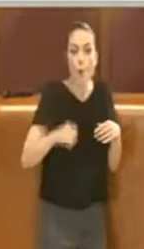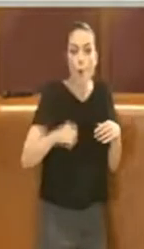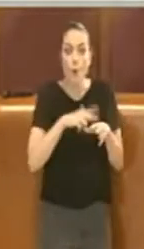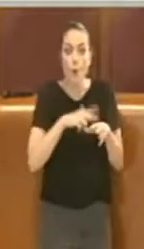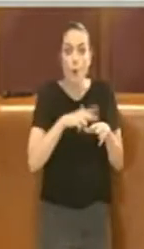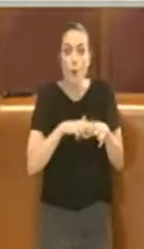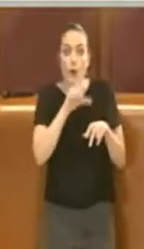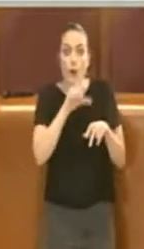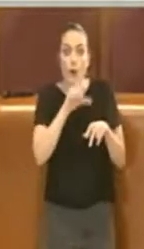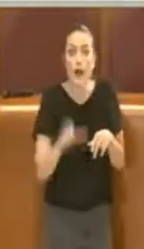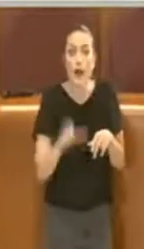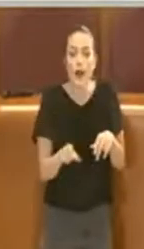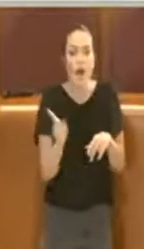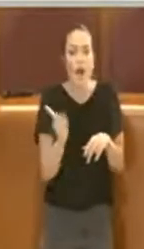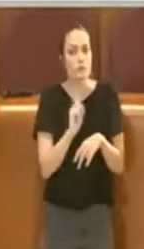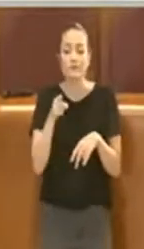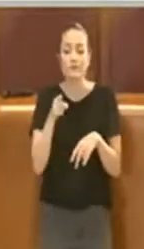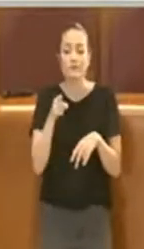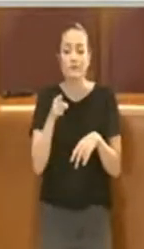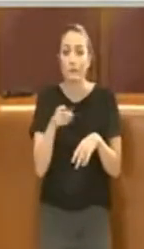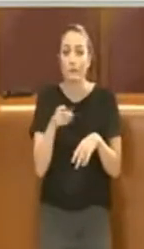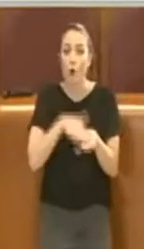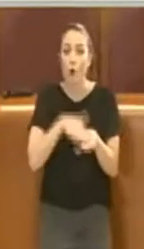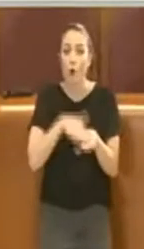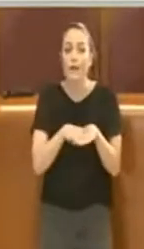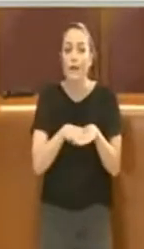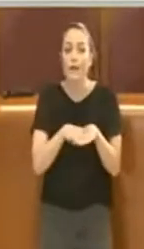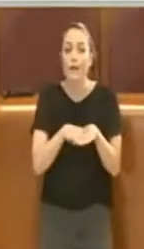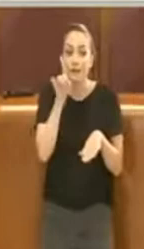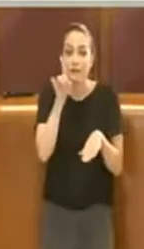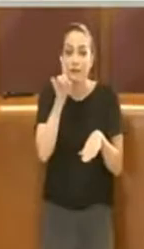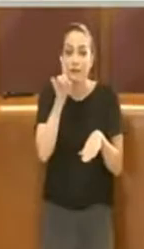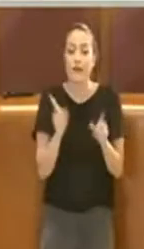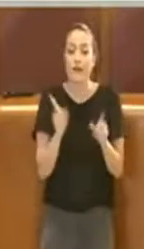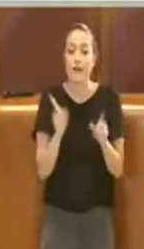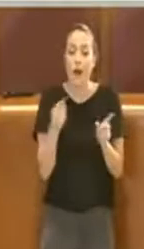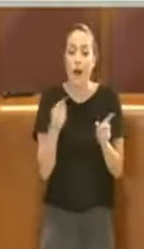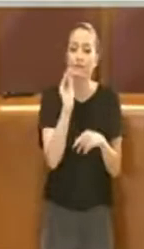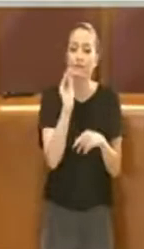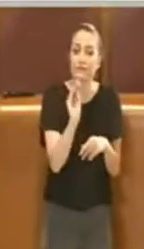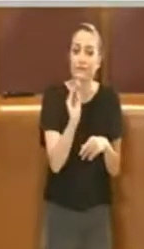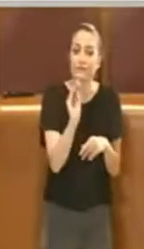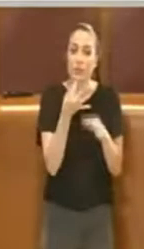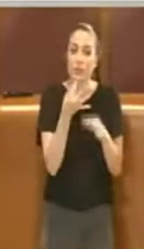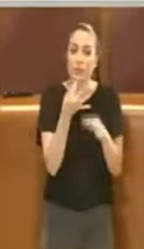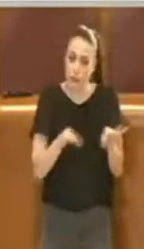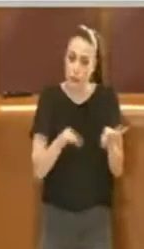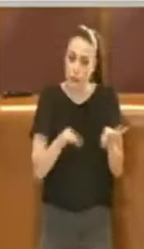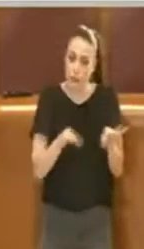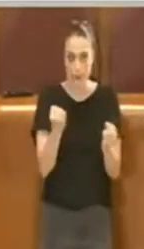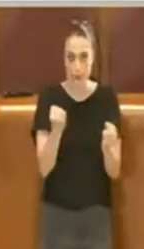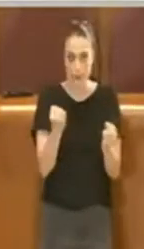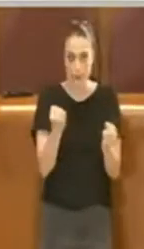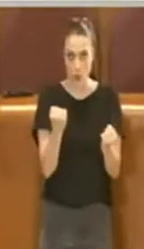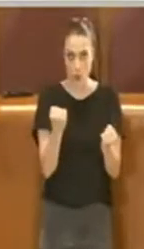dei comuni italiani ed ha competenza in materia, chiede con gentilezza ma con forza